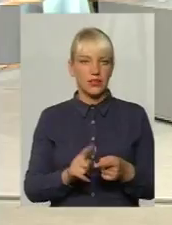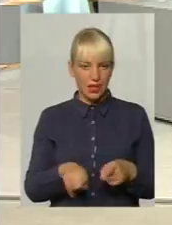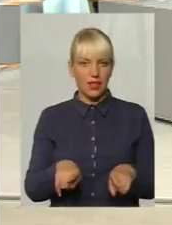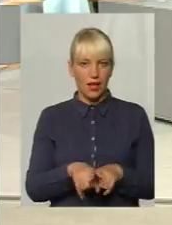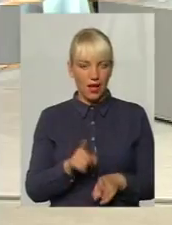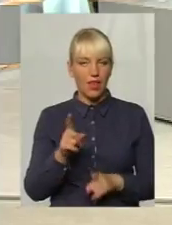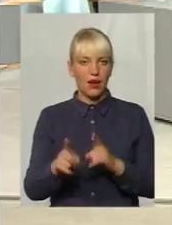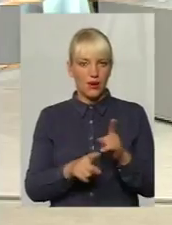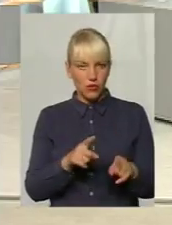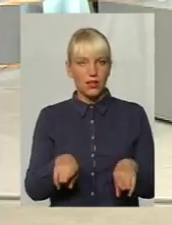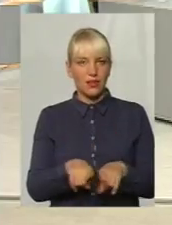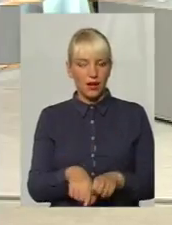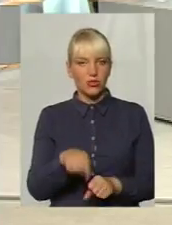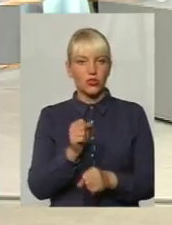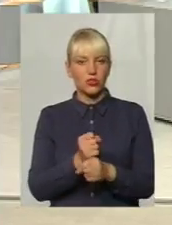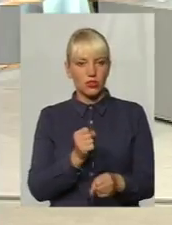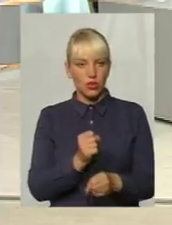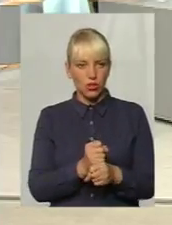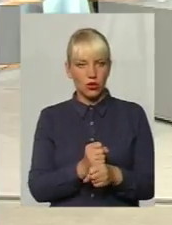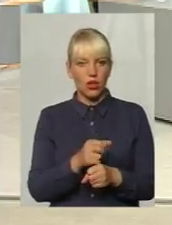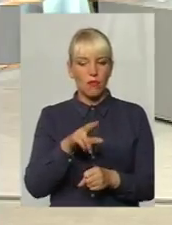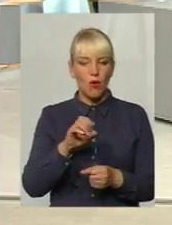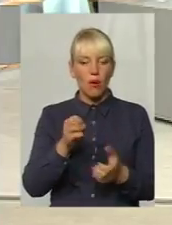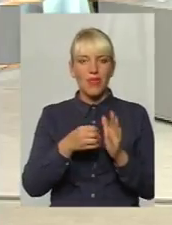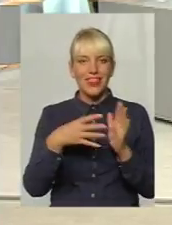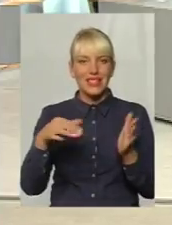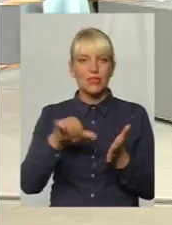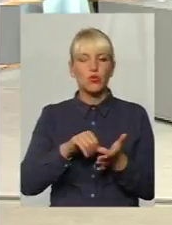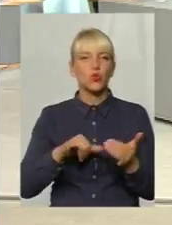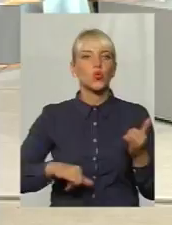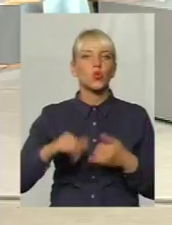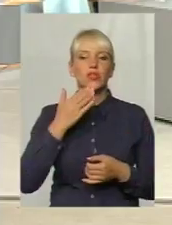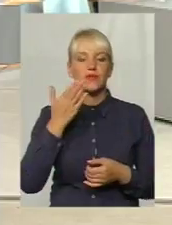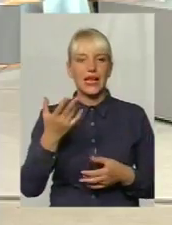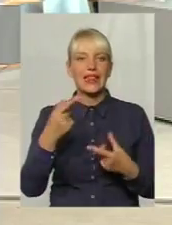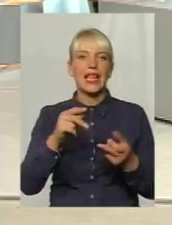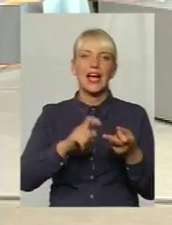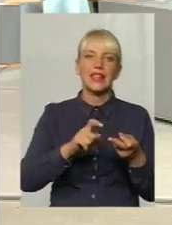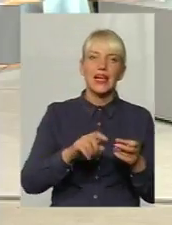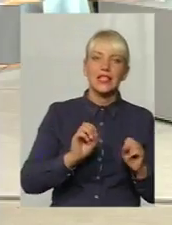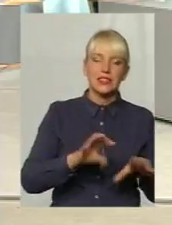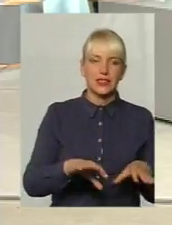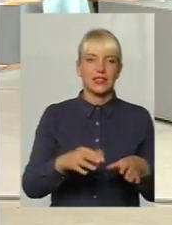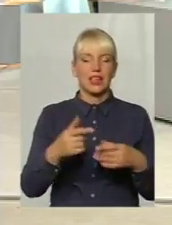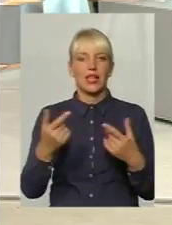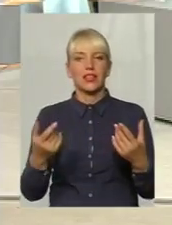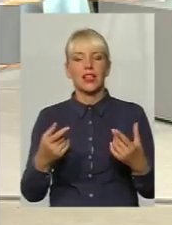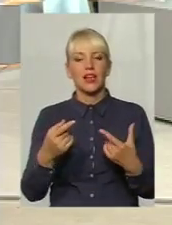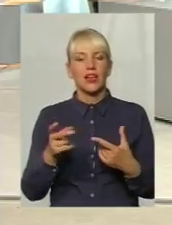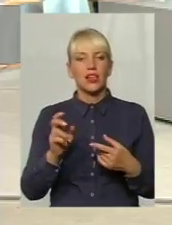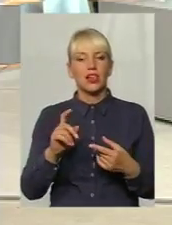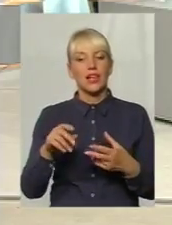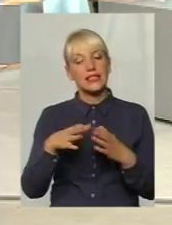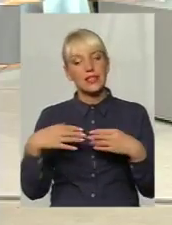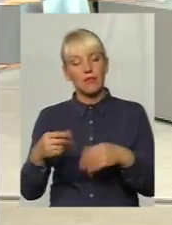зроблено? Поясніть по 15-му часу, куди зберти, де аналізи зберти. Як можна йти до сімейного лікаря на